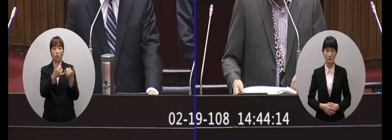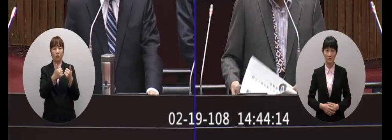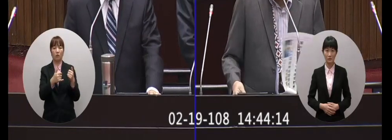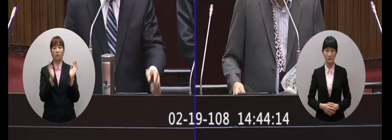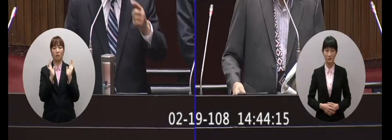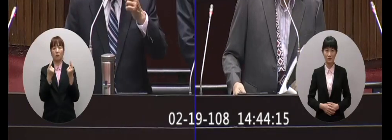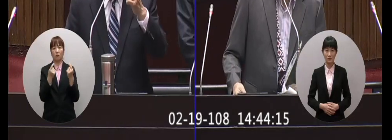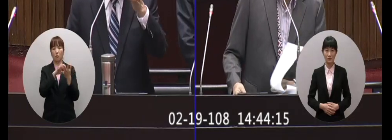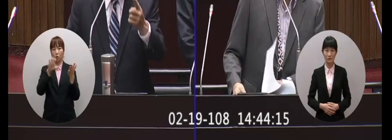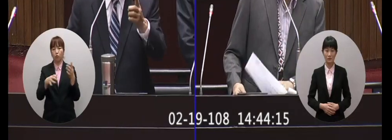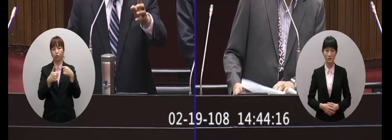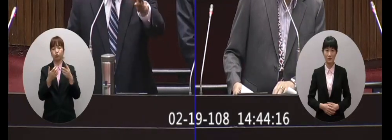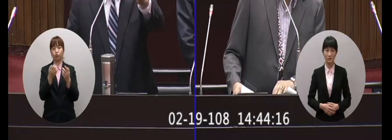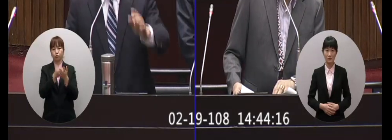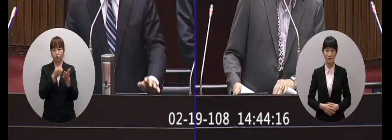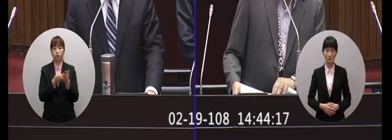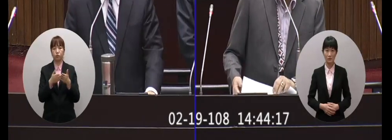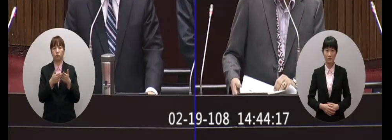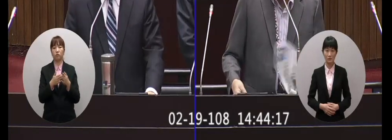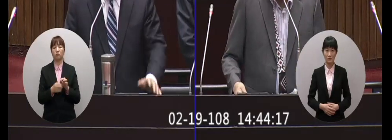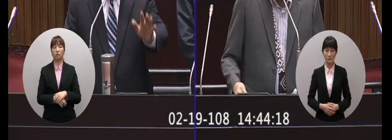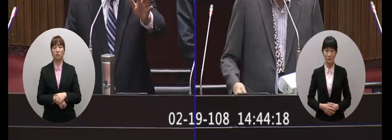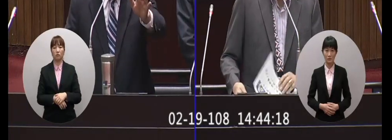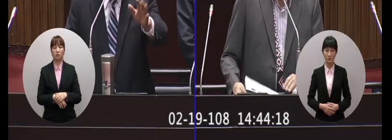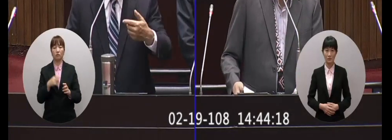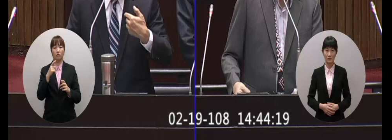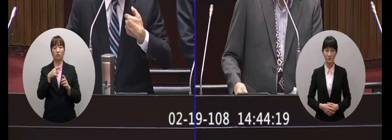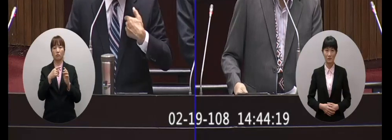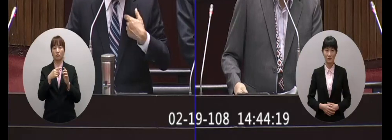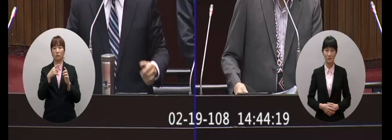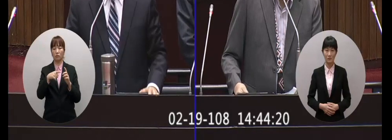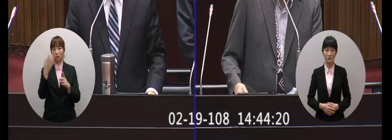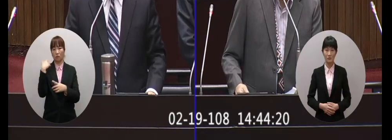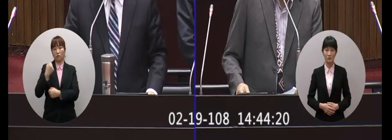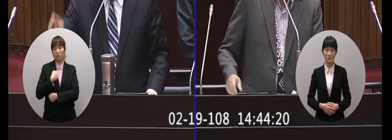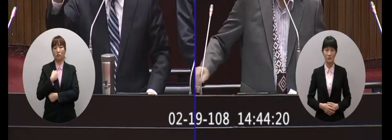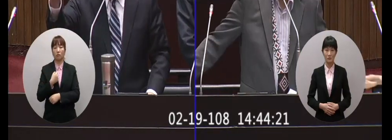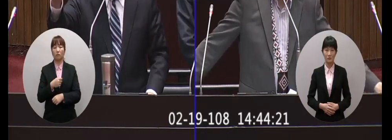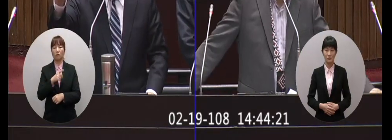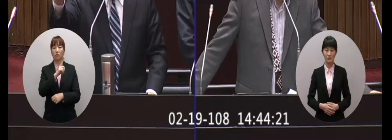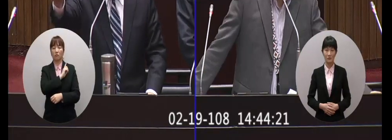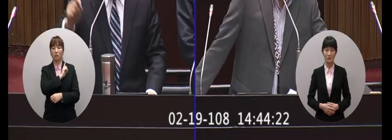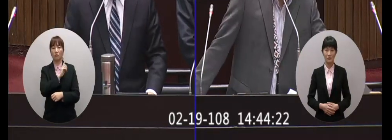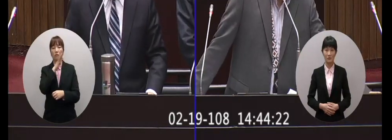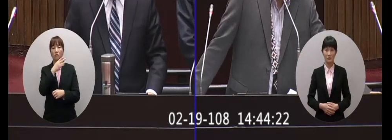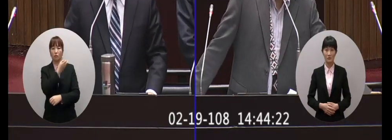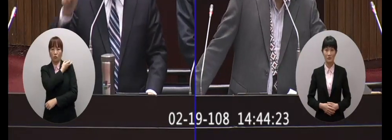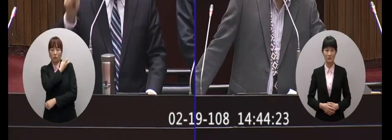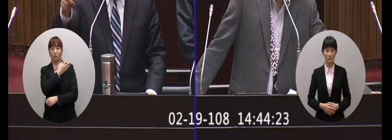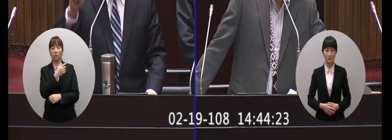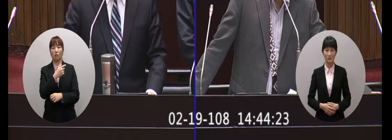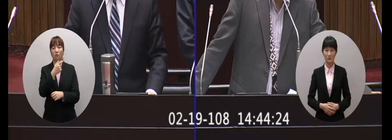生孩子這些我講一個最最危險我當兵的時候我那個將軍